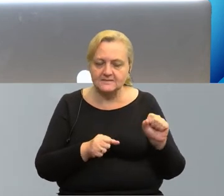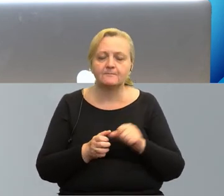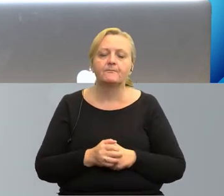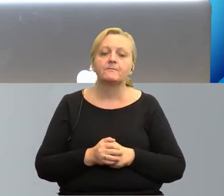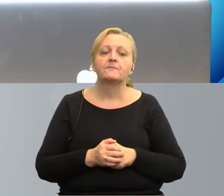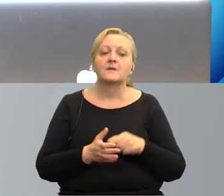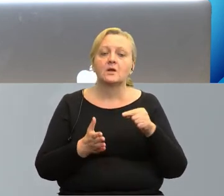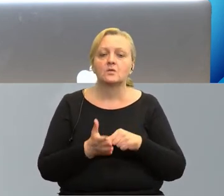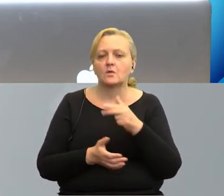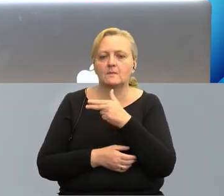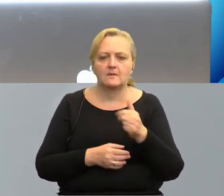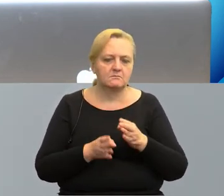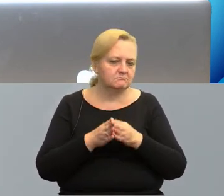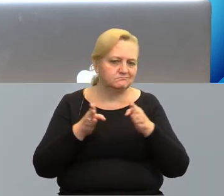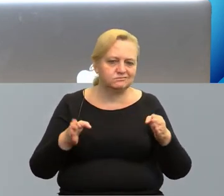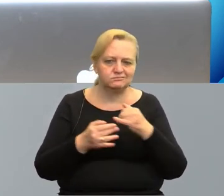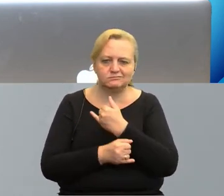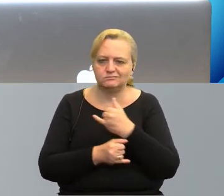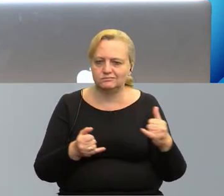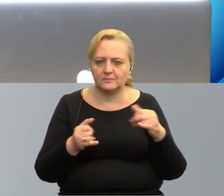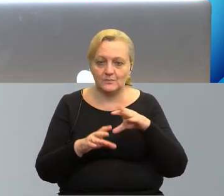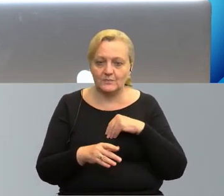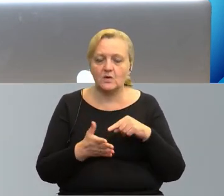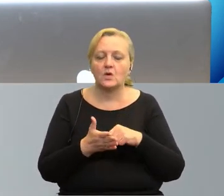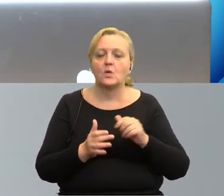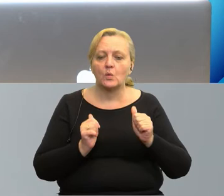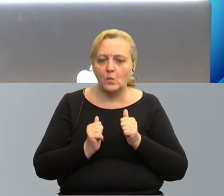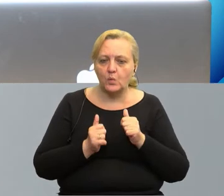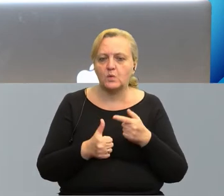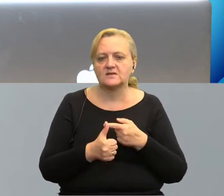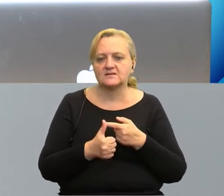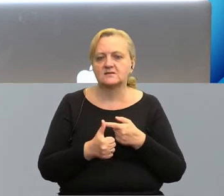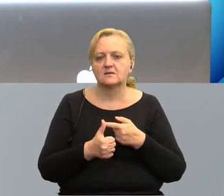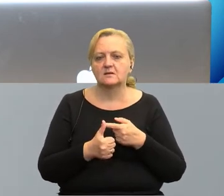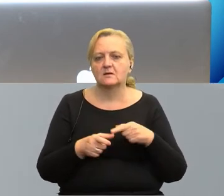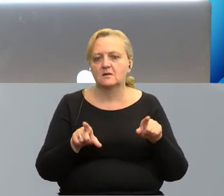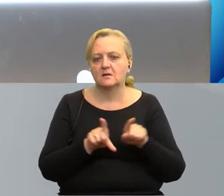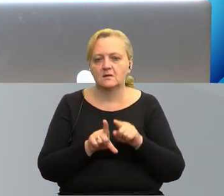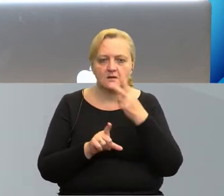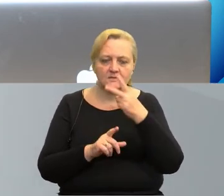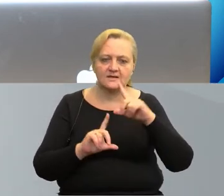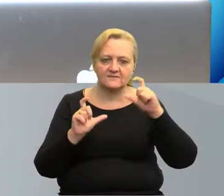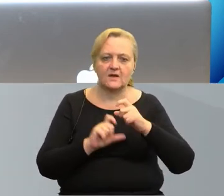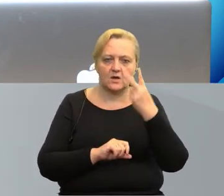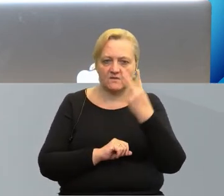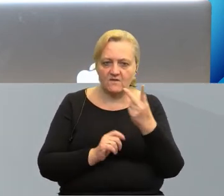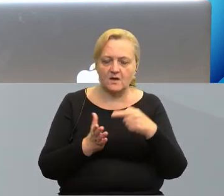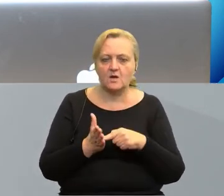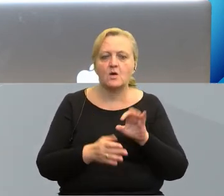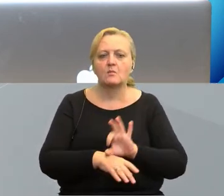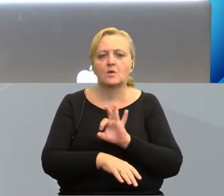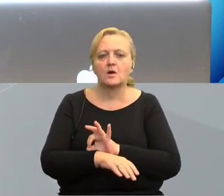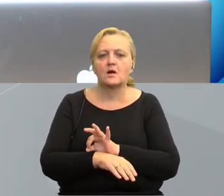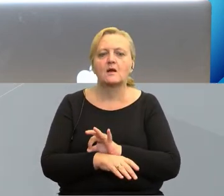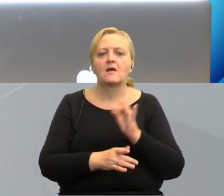I tu tematyka jest bardzo szeroka. Z zakresu turystyki, jak widzimy na zdjęciu numer 2, to jest